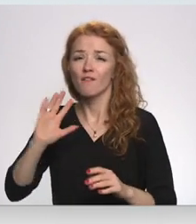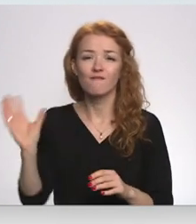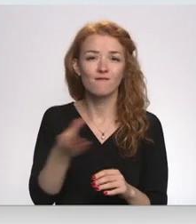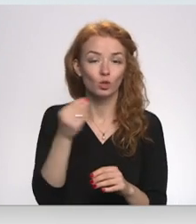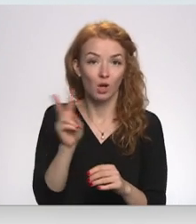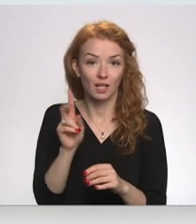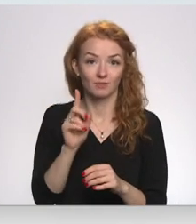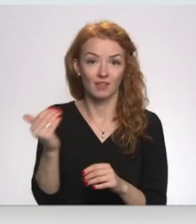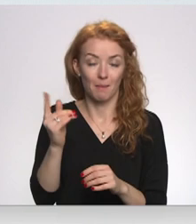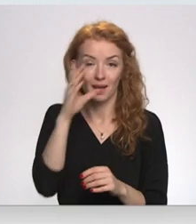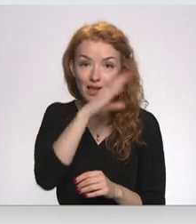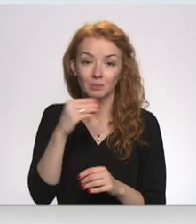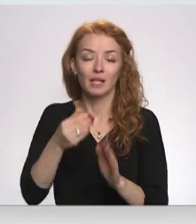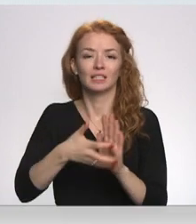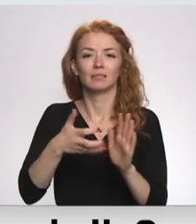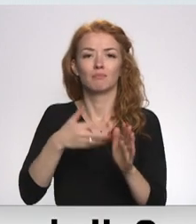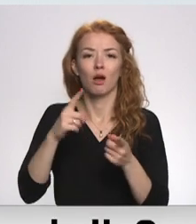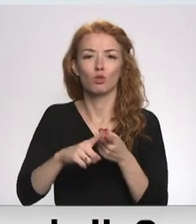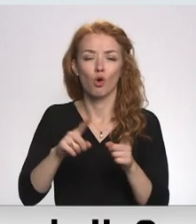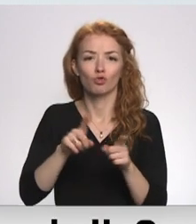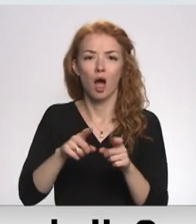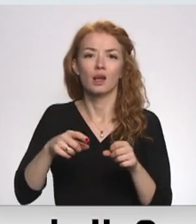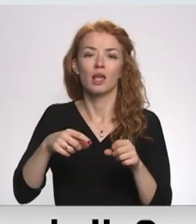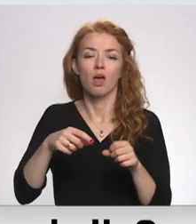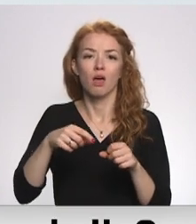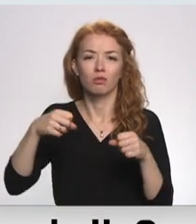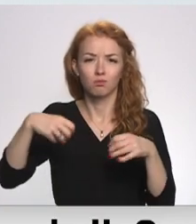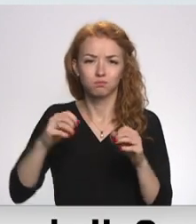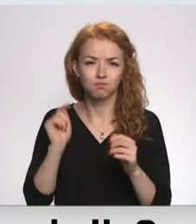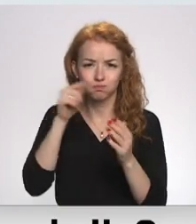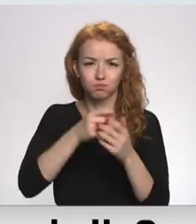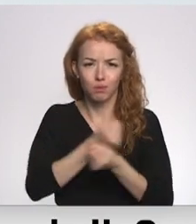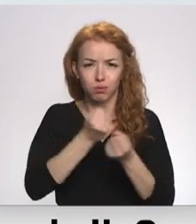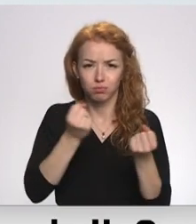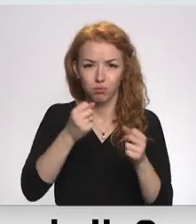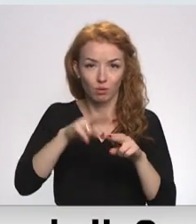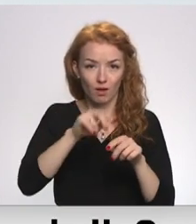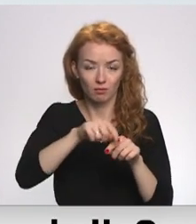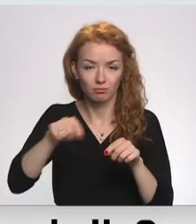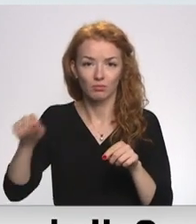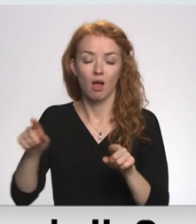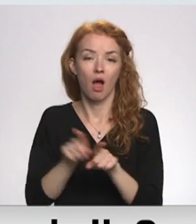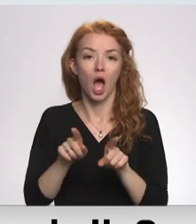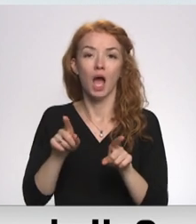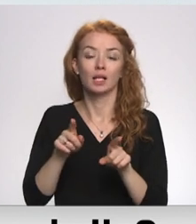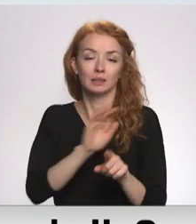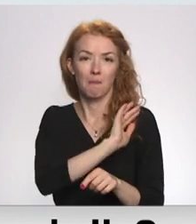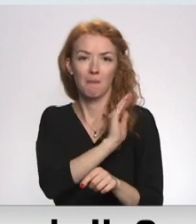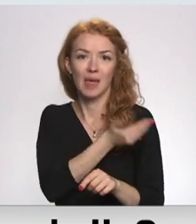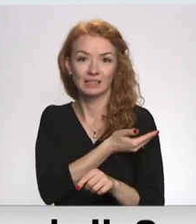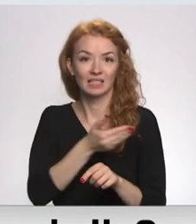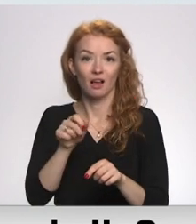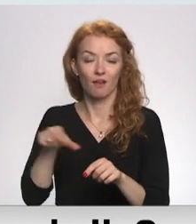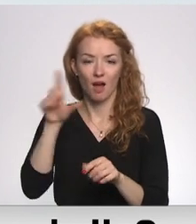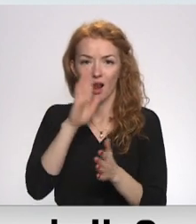ir. Viņa, mēs redzam, ir izmantojuši termobāriskās ieroķis un citus, kas kaut kādā veidā pat var būt spēcīgāk